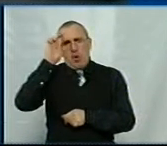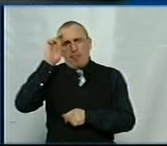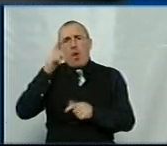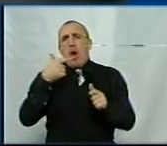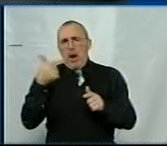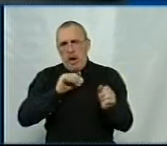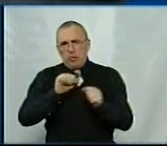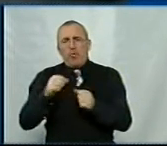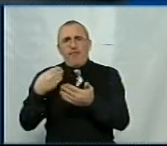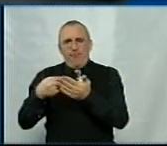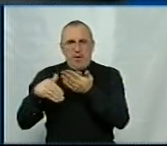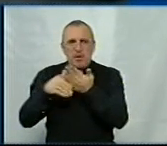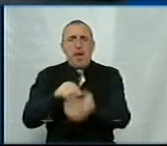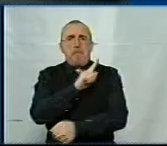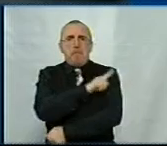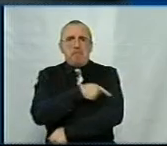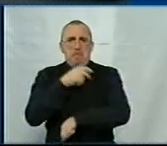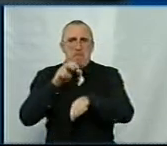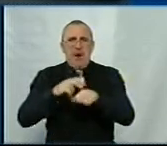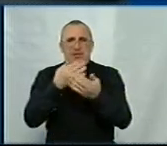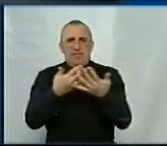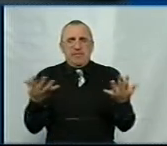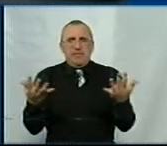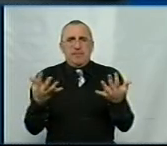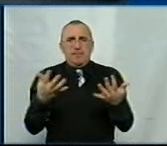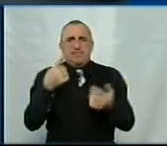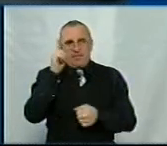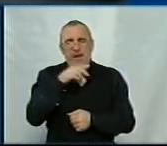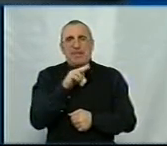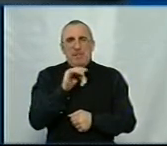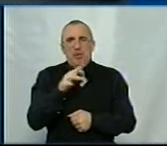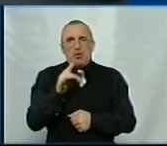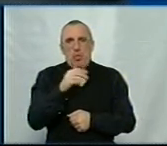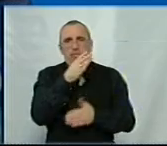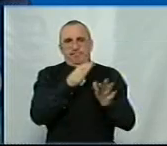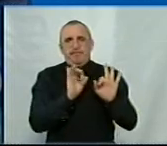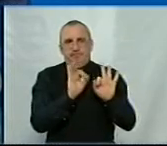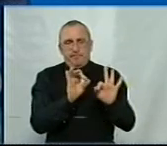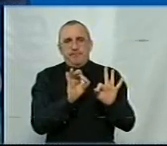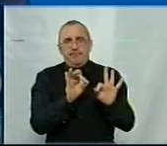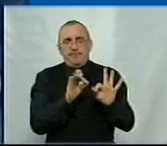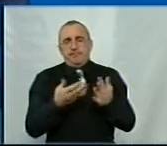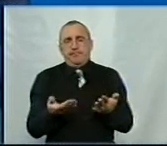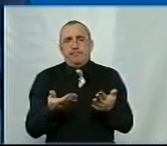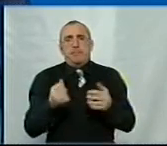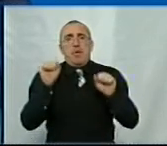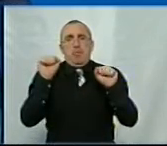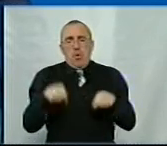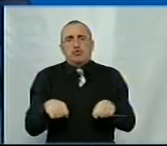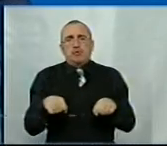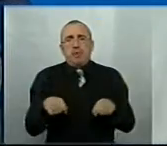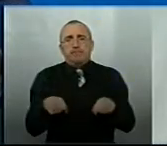фінансування медиків. Ви знаєте, Дмитро, ну, можна